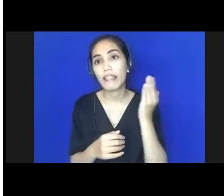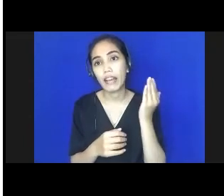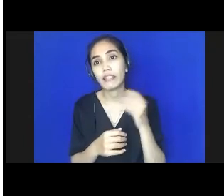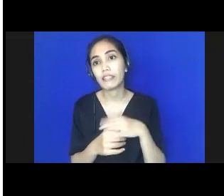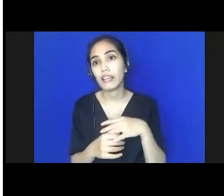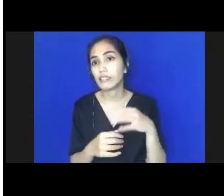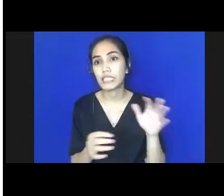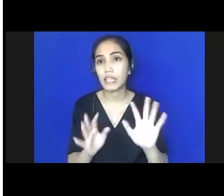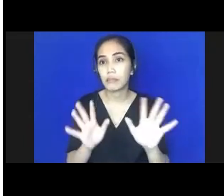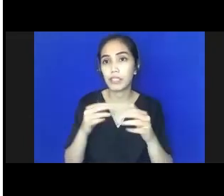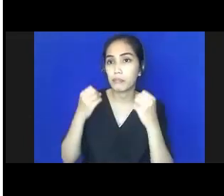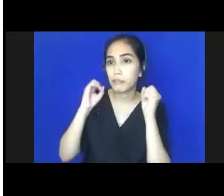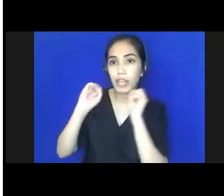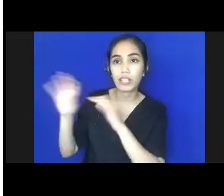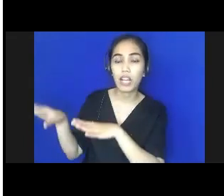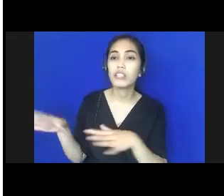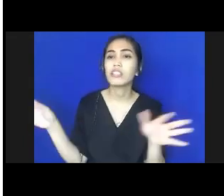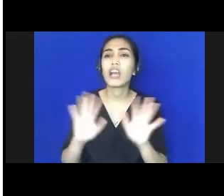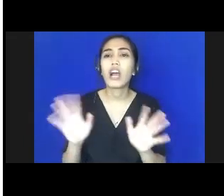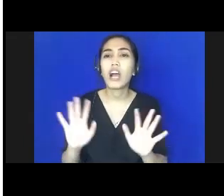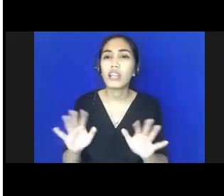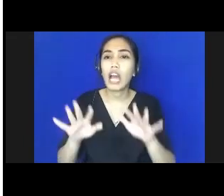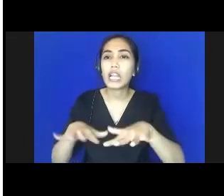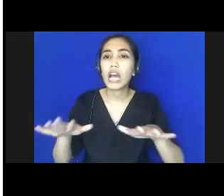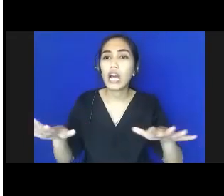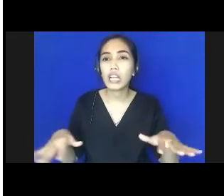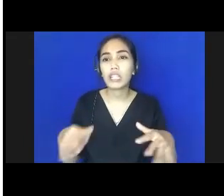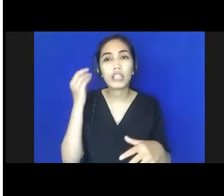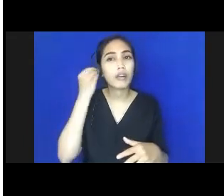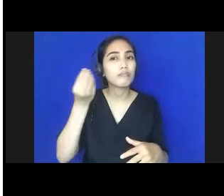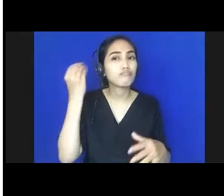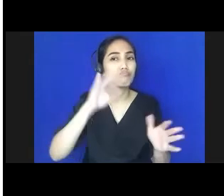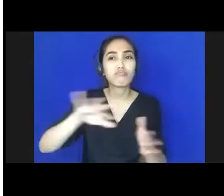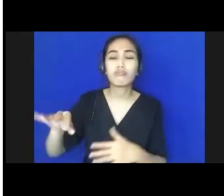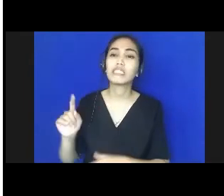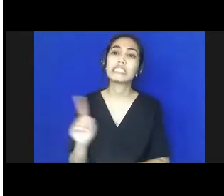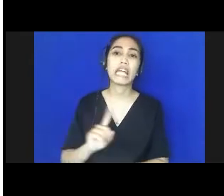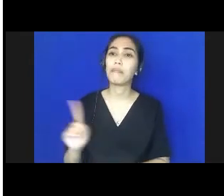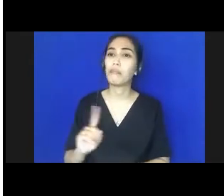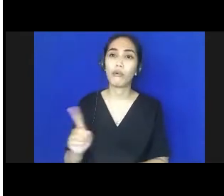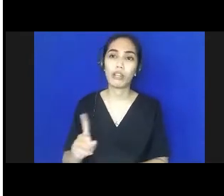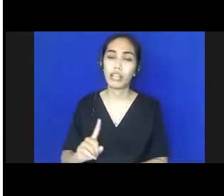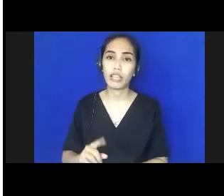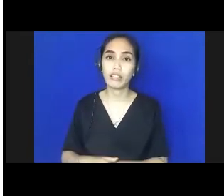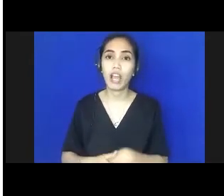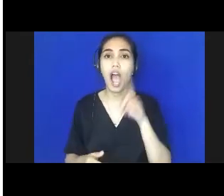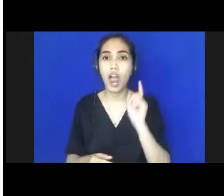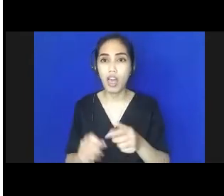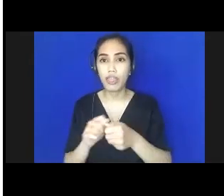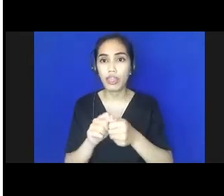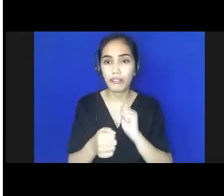biarkan jangan anak-anak kita kita telantarkan dan ini juga kita melakukan tes PISA